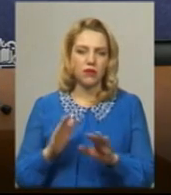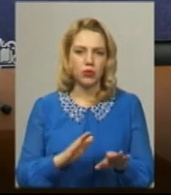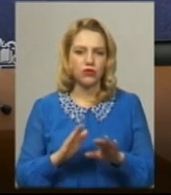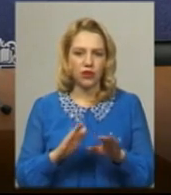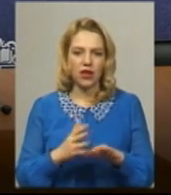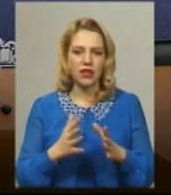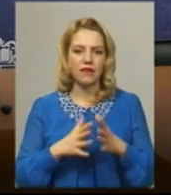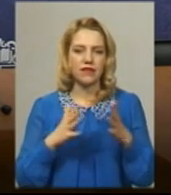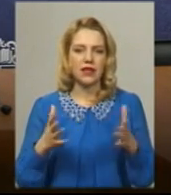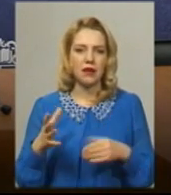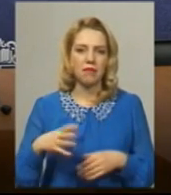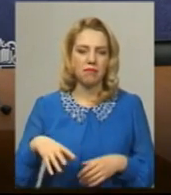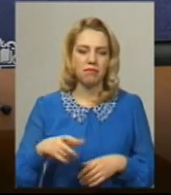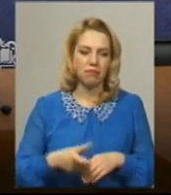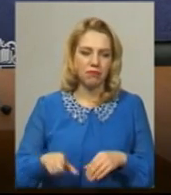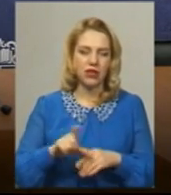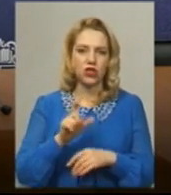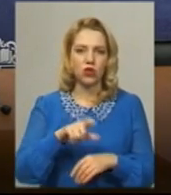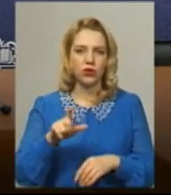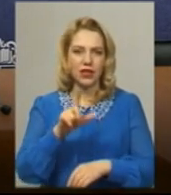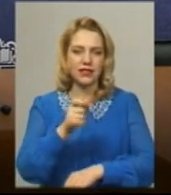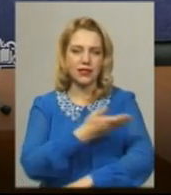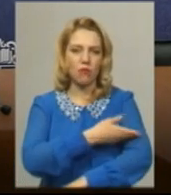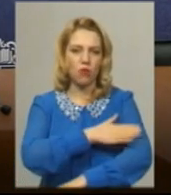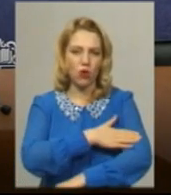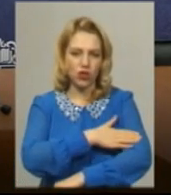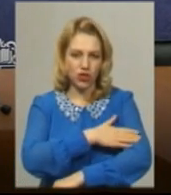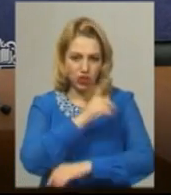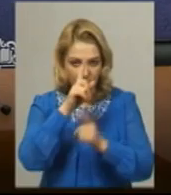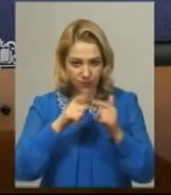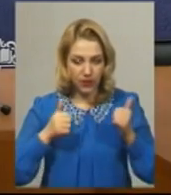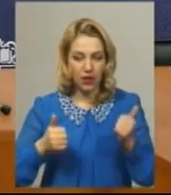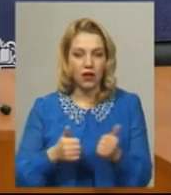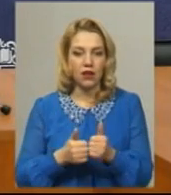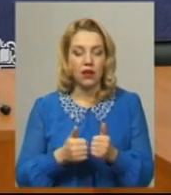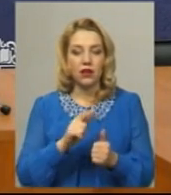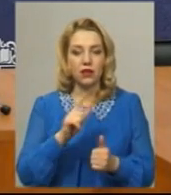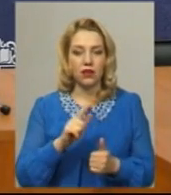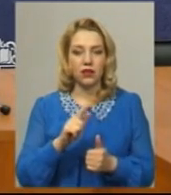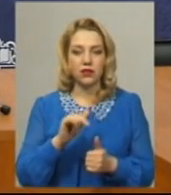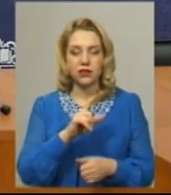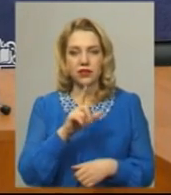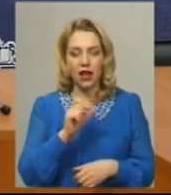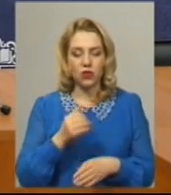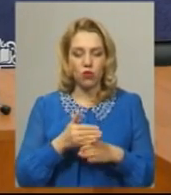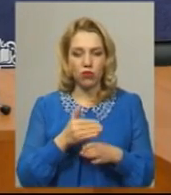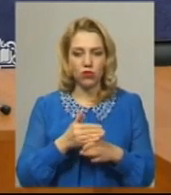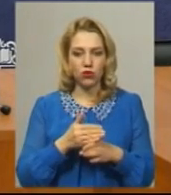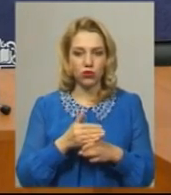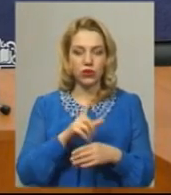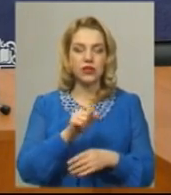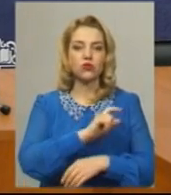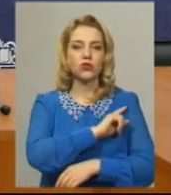людей з Польщі, прибувають, відповідно, за допомогою і